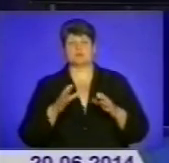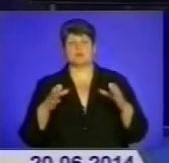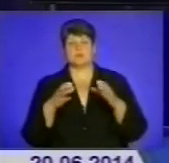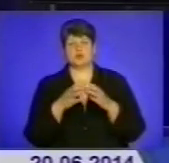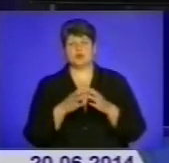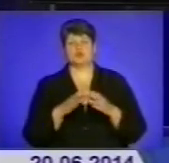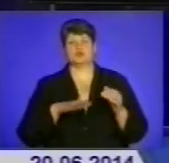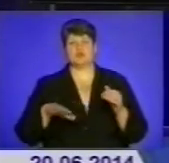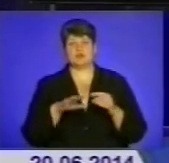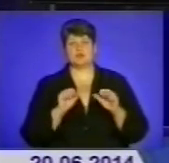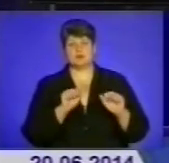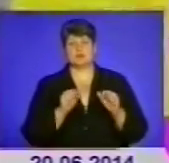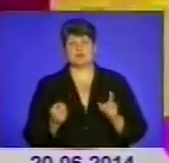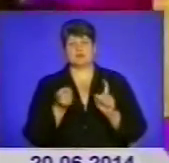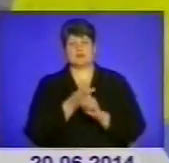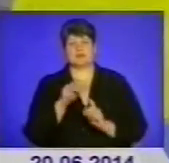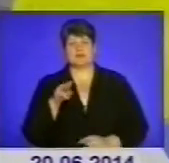долучився і колектив ТТБ.